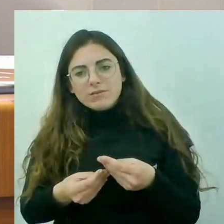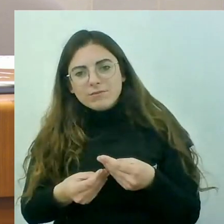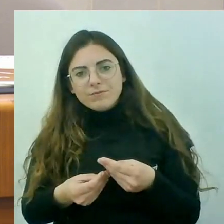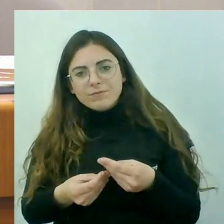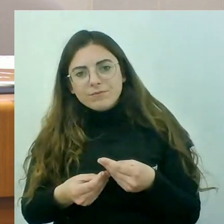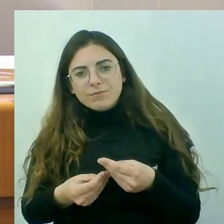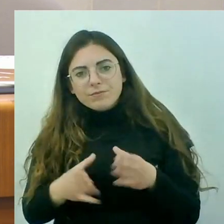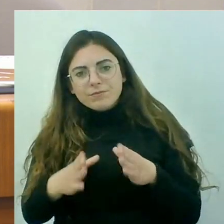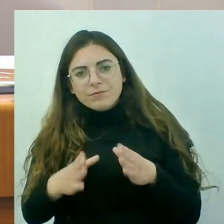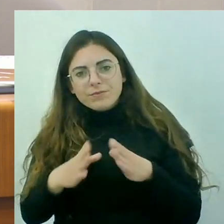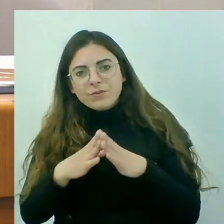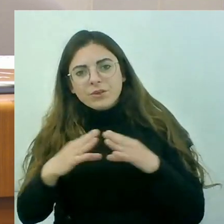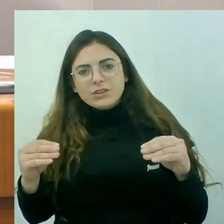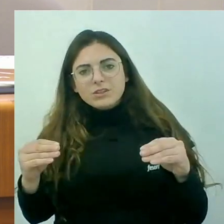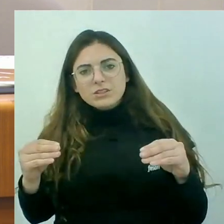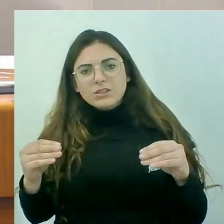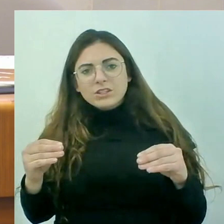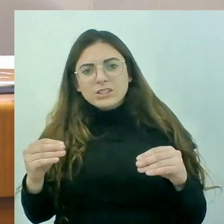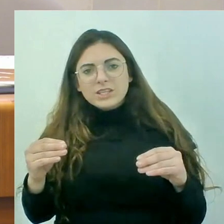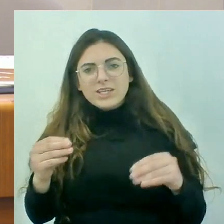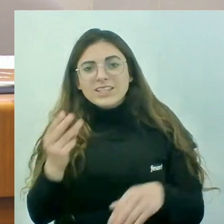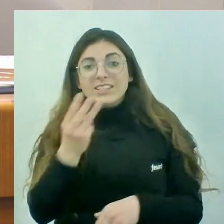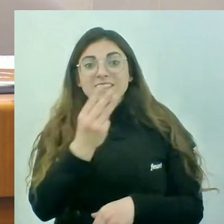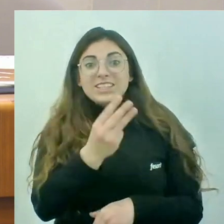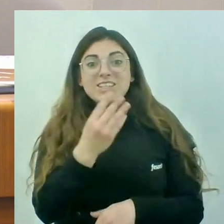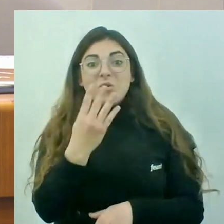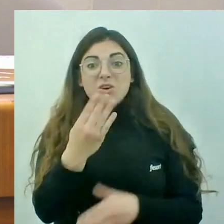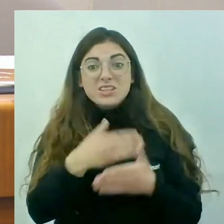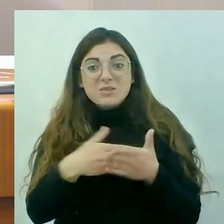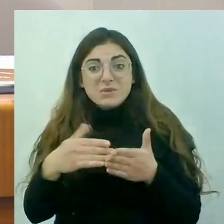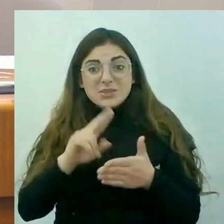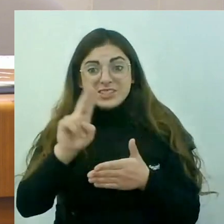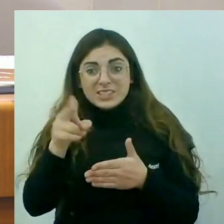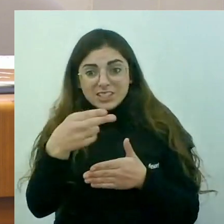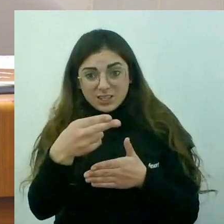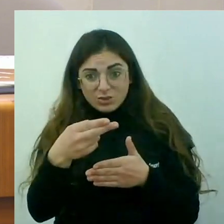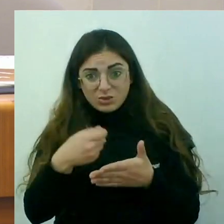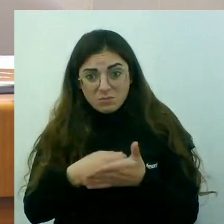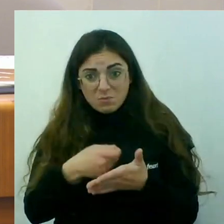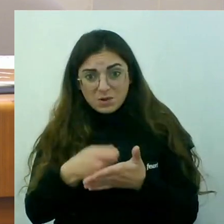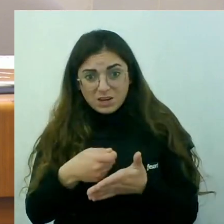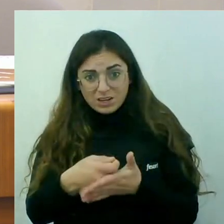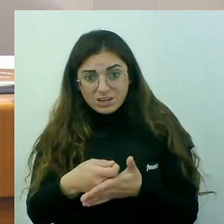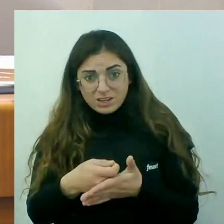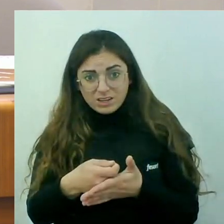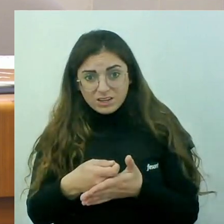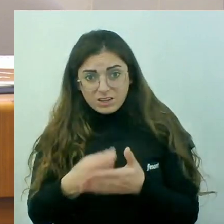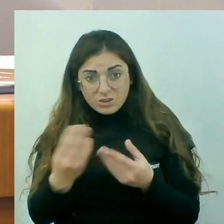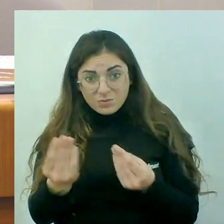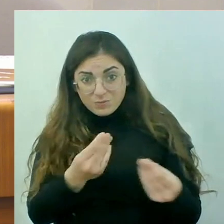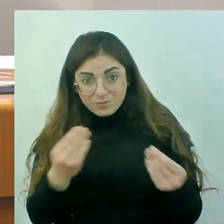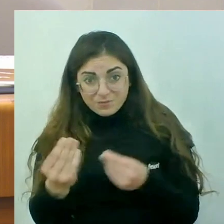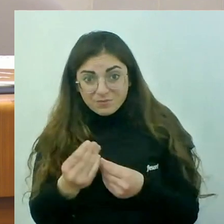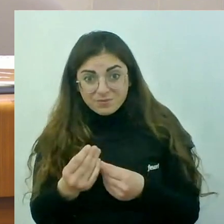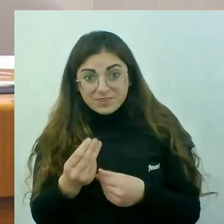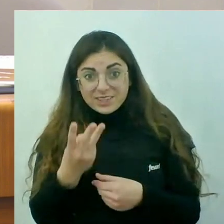de València que costa 34 milions d'euros i la vena a una empresa privada per 4 milions d'euros en un pufo de 30 milions d'euros que paga la